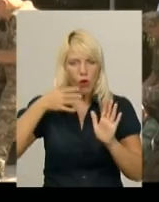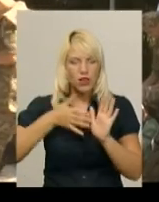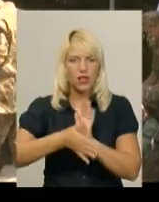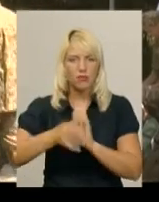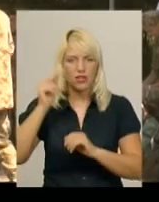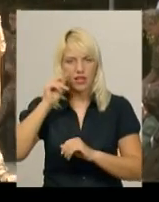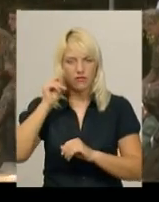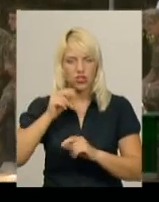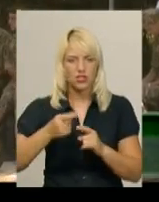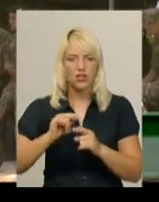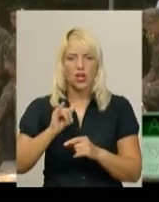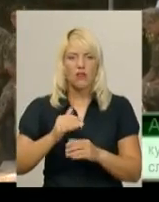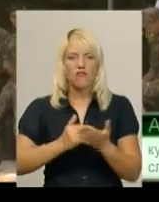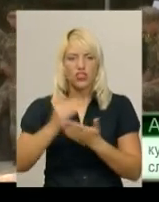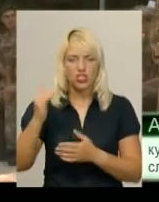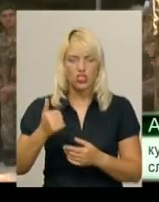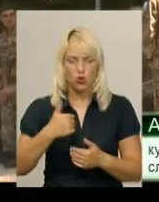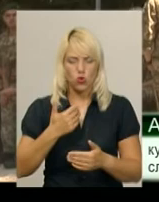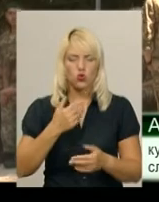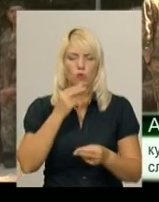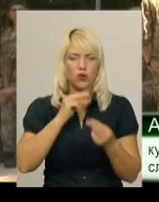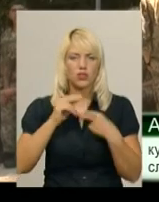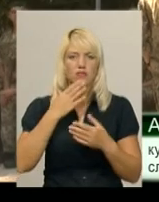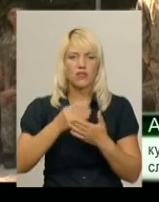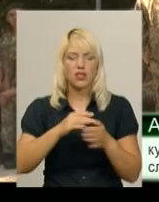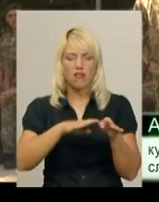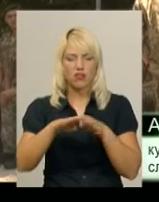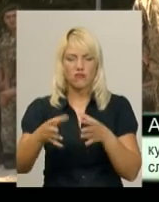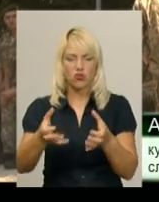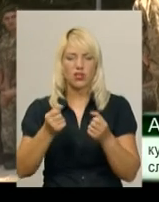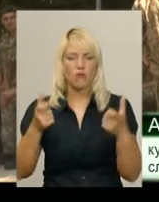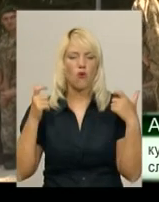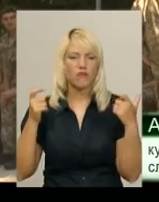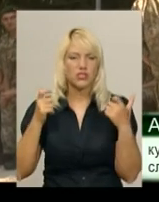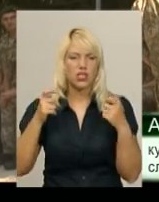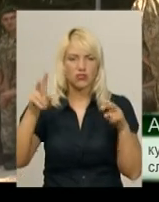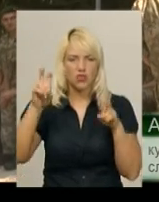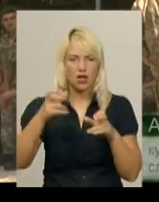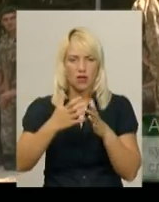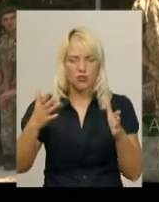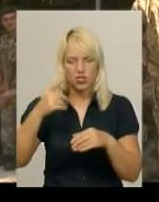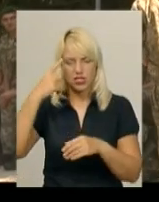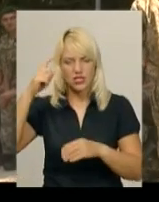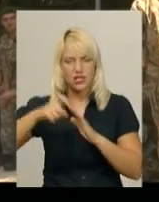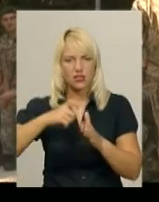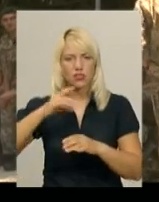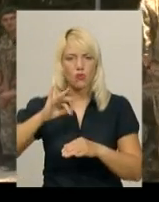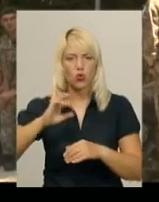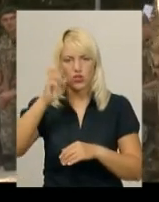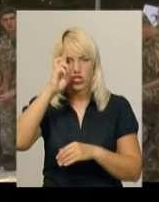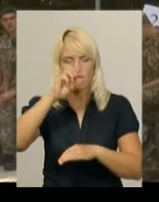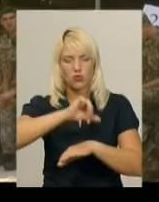підвищити свій професійний рівень, отримати офіцерське звання, більше дізнатися про державну прикордонну службу, про службу